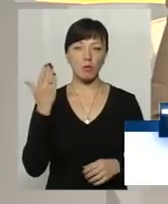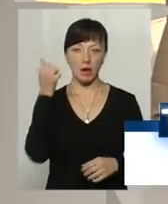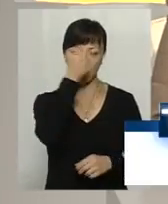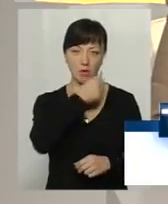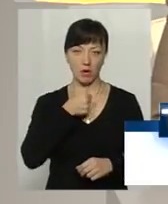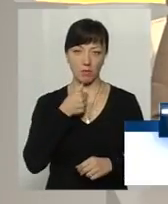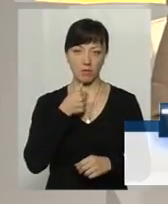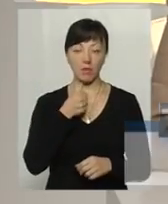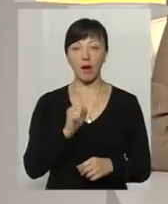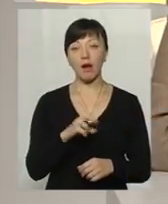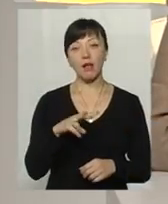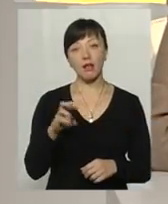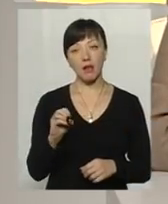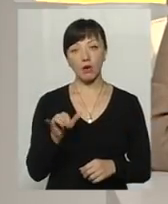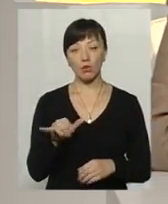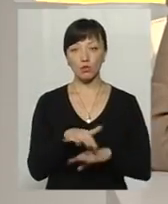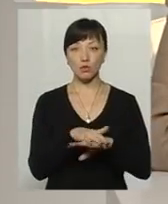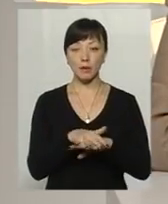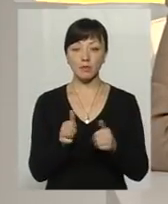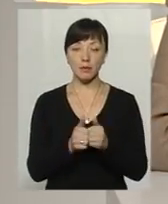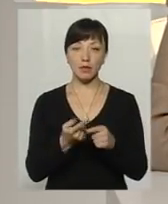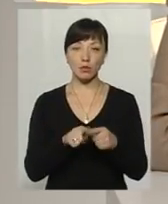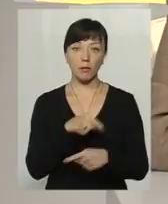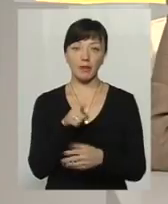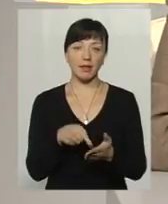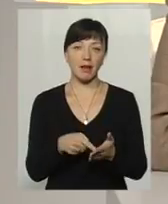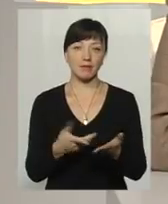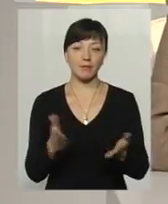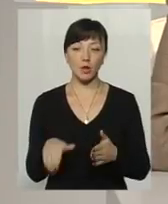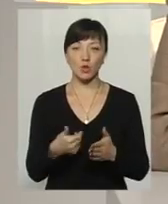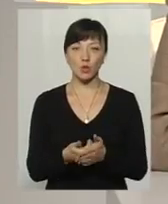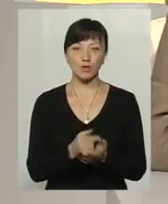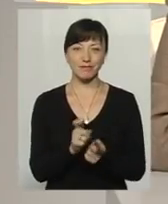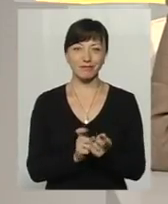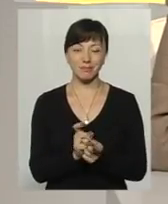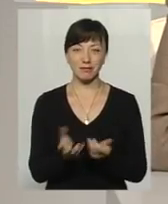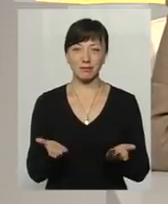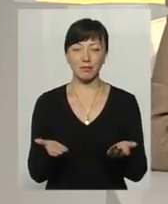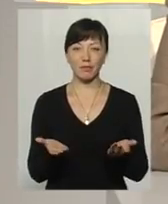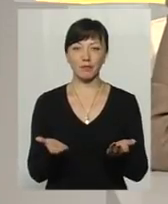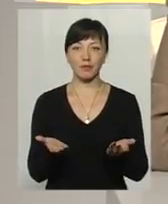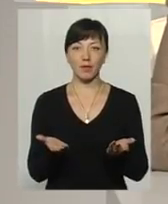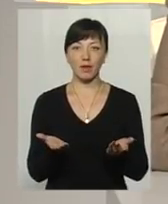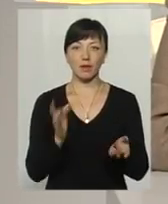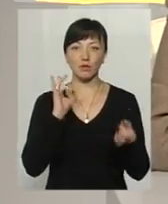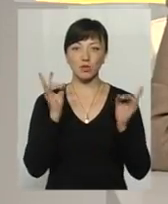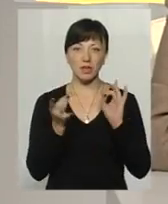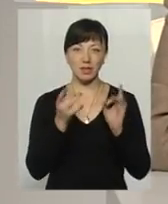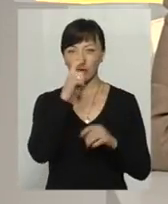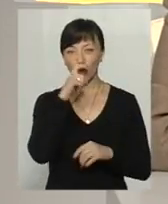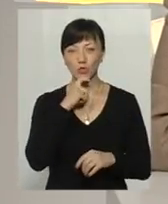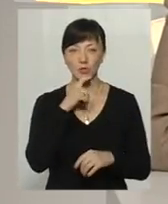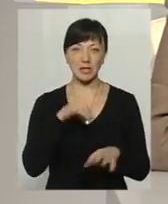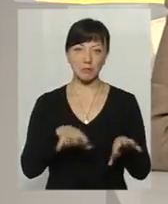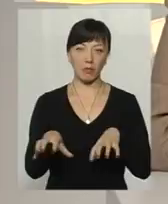роками. Попри те, у суспільстві навколо цього питання досі ходять якісь чутки, плітки, непорозуміння, і